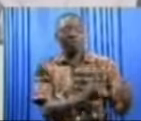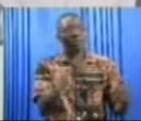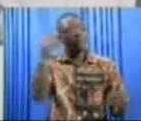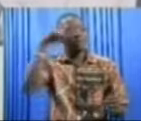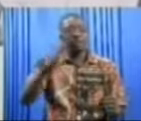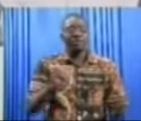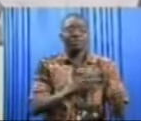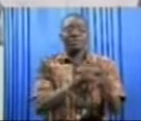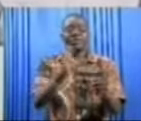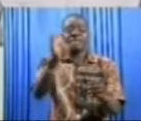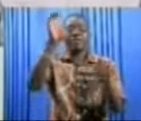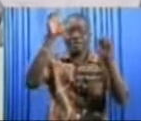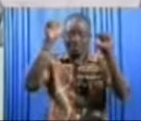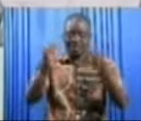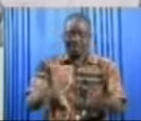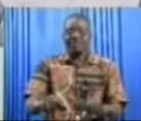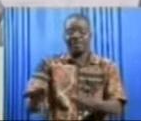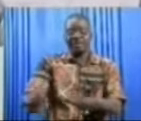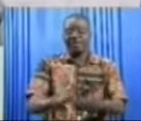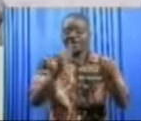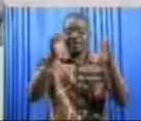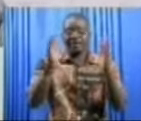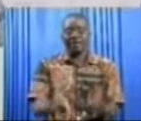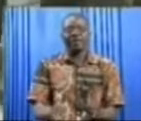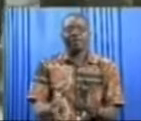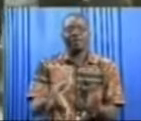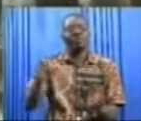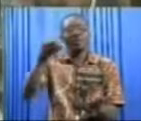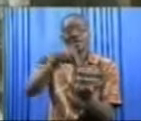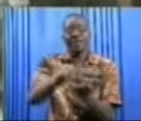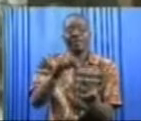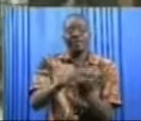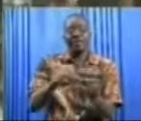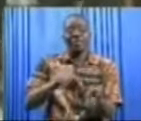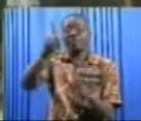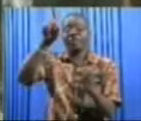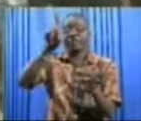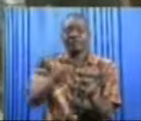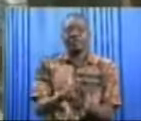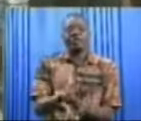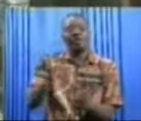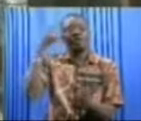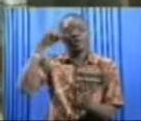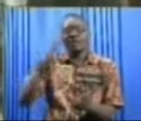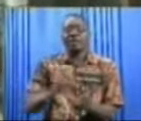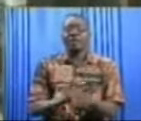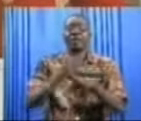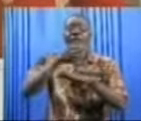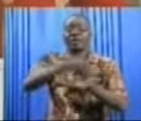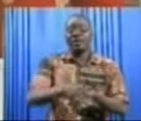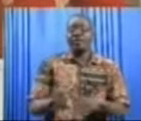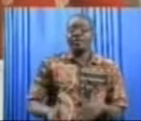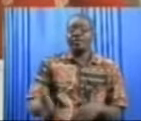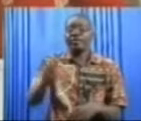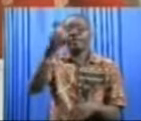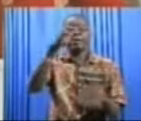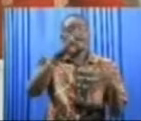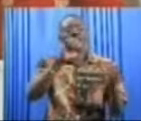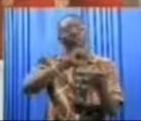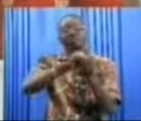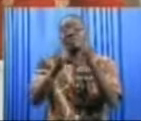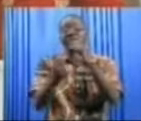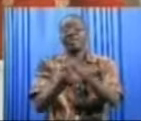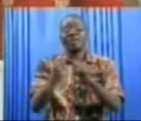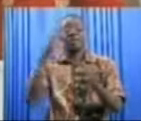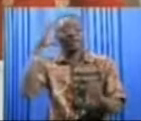renforcement des capacités des acteurs, la qualification professionnelle des agents à travers voyage et échange d'expérience, et la